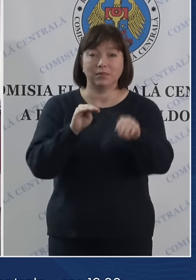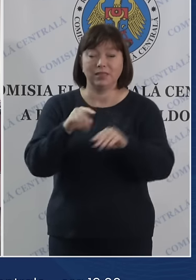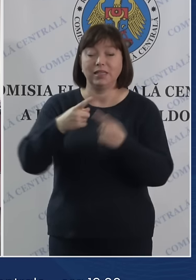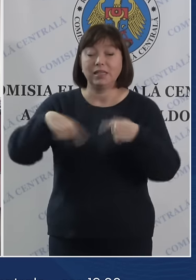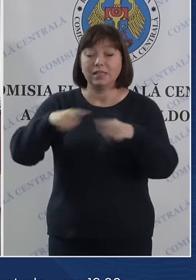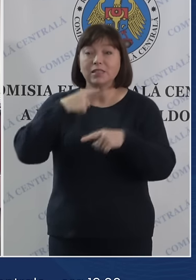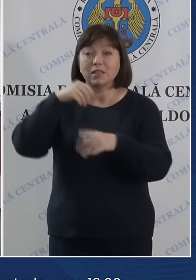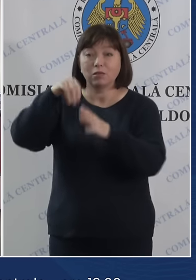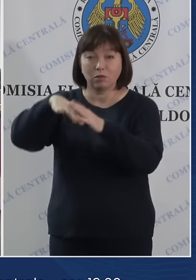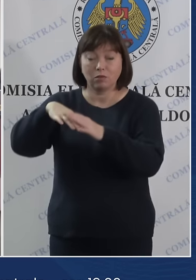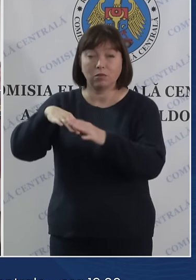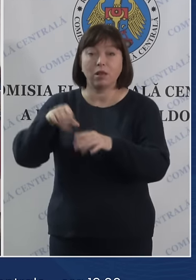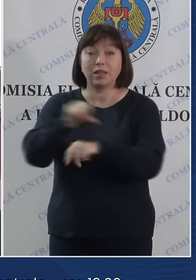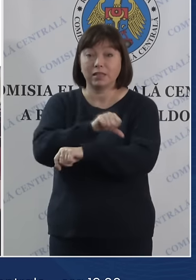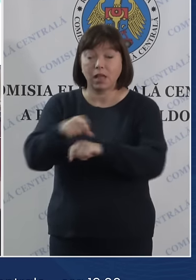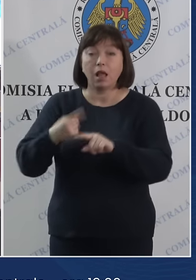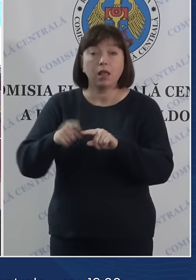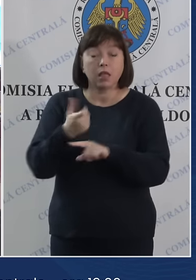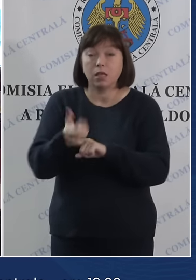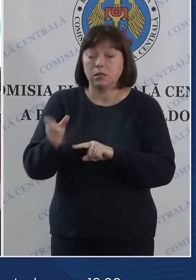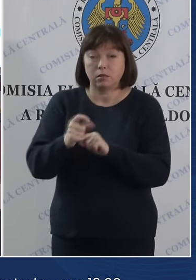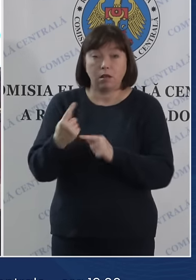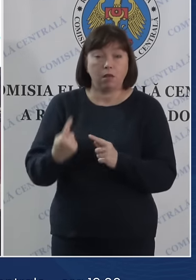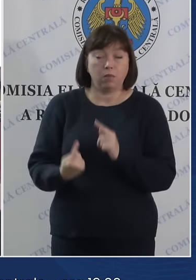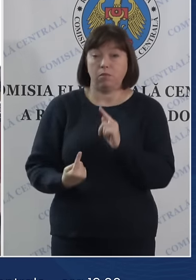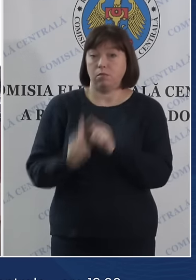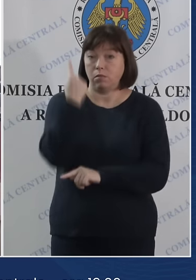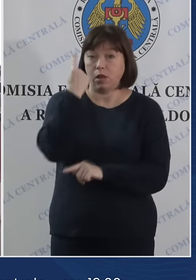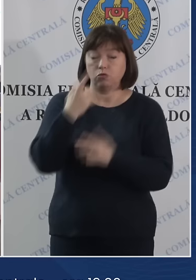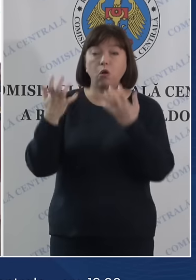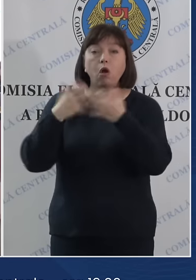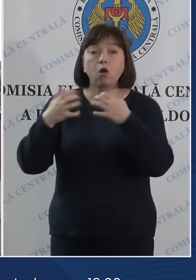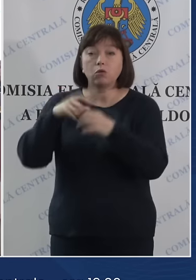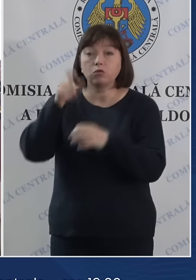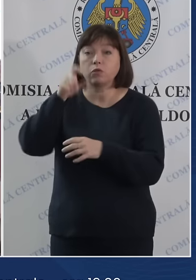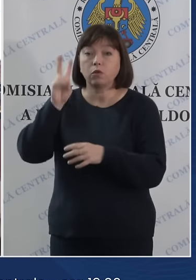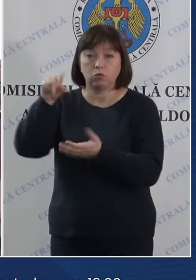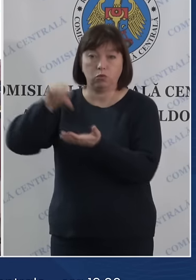peste hotare, deci este cel mai mare număr de participare.